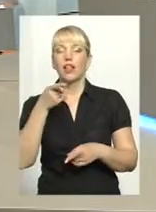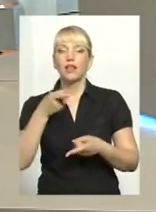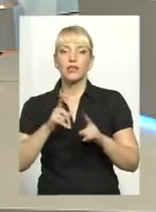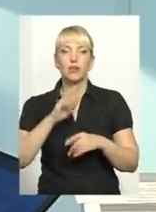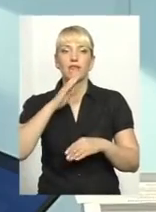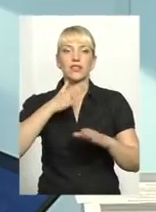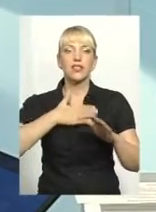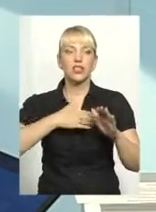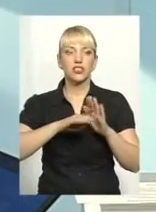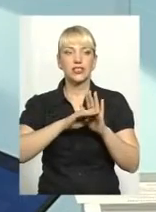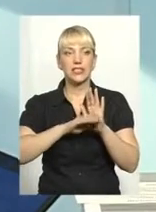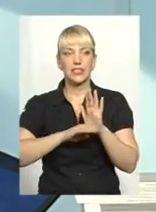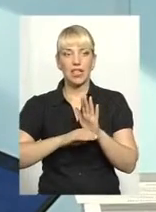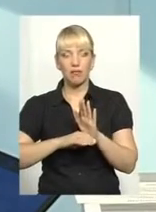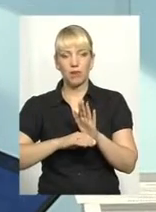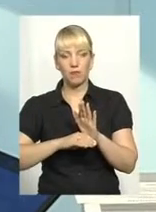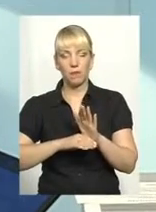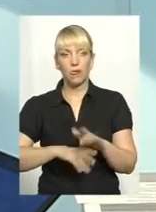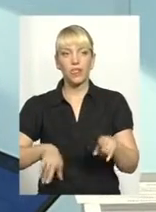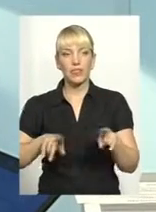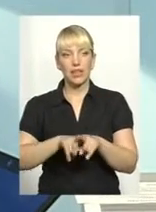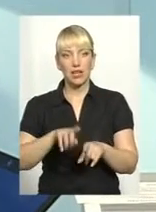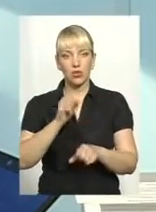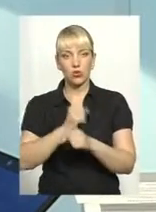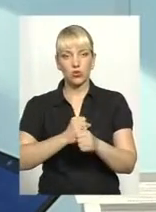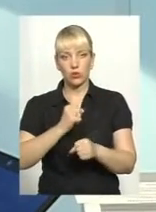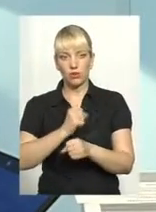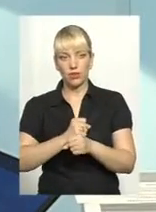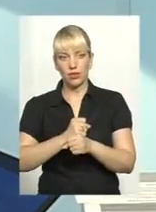система таким чином розроблена